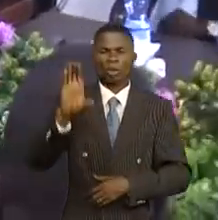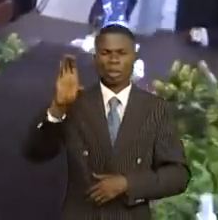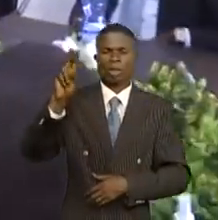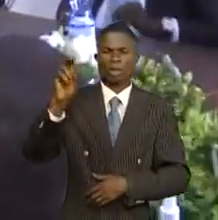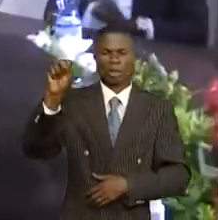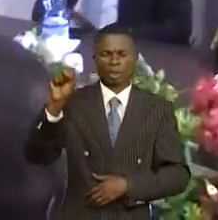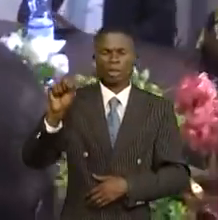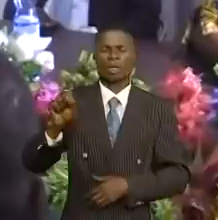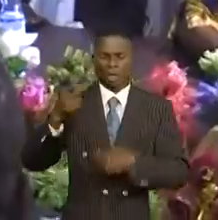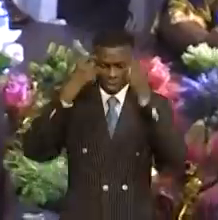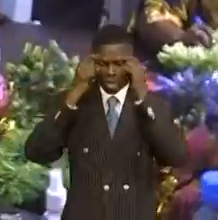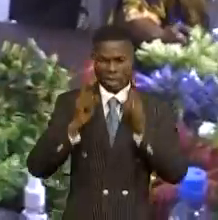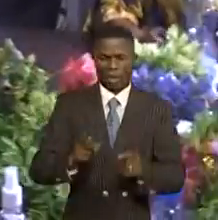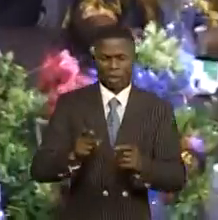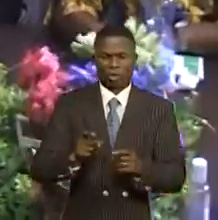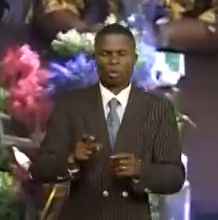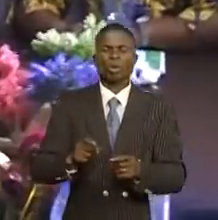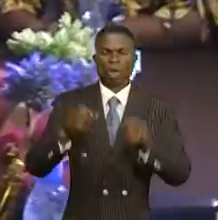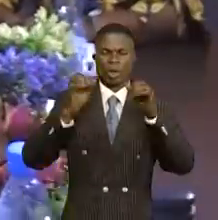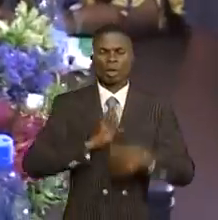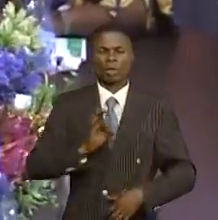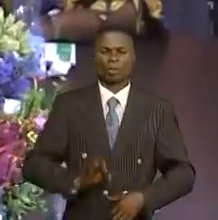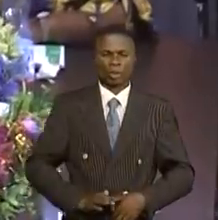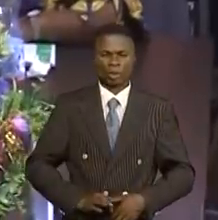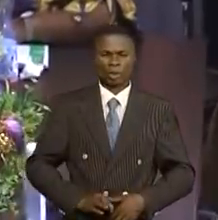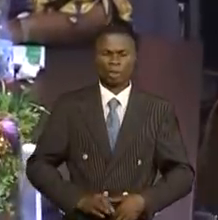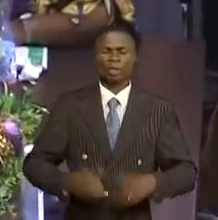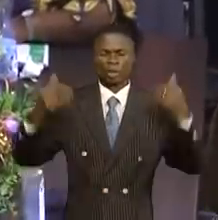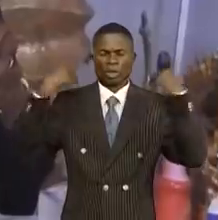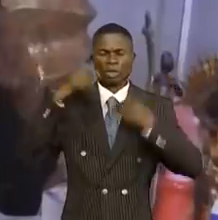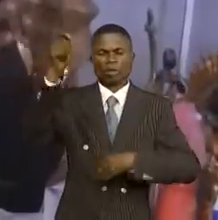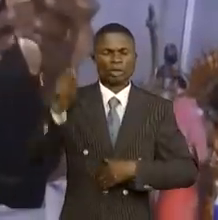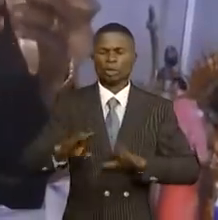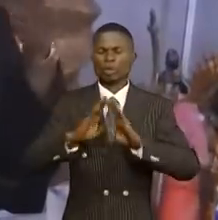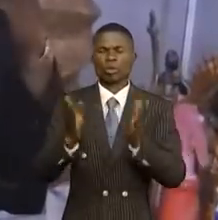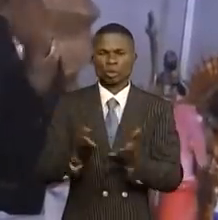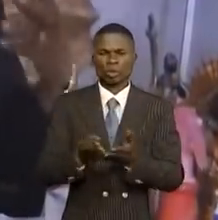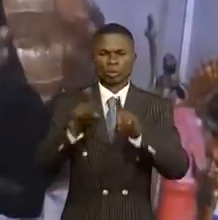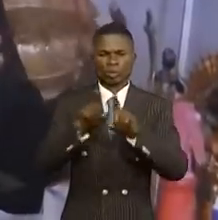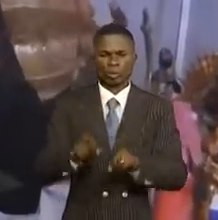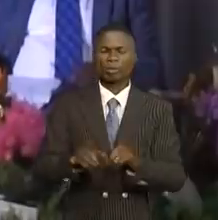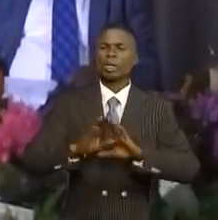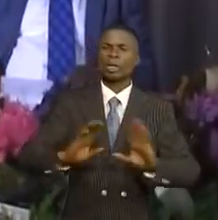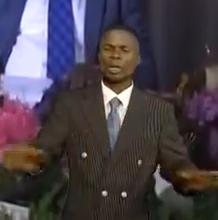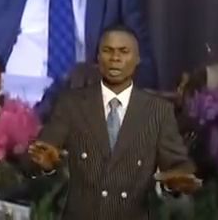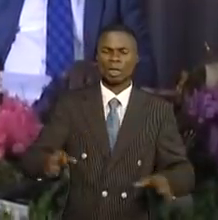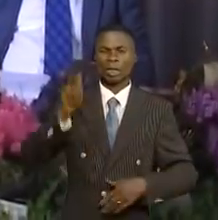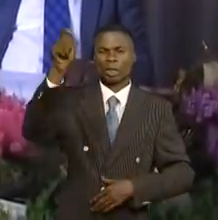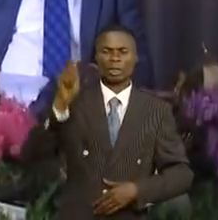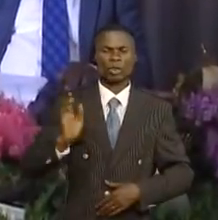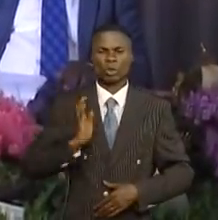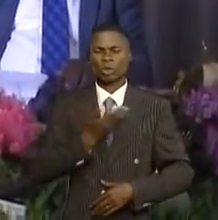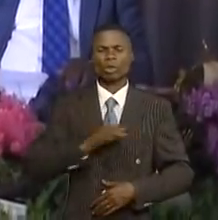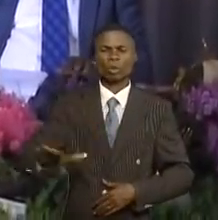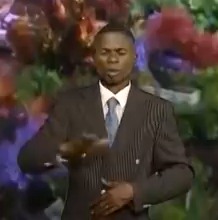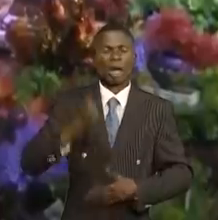à la détermination du chef de l'État, commandant sprem des forces armées et aux capacités de faire décès, de